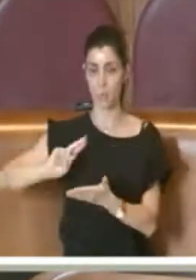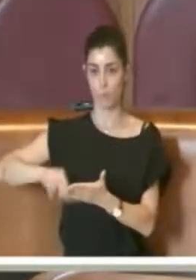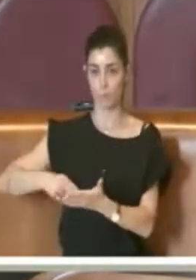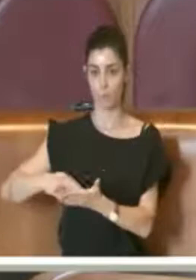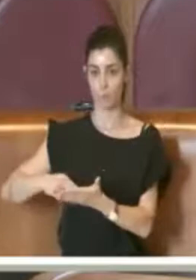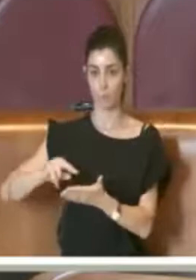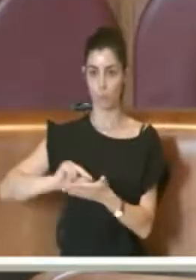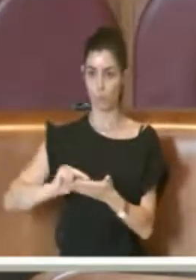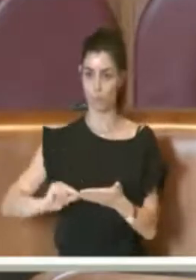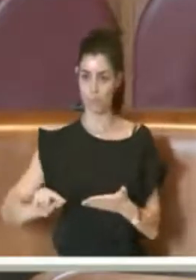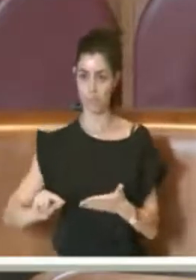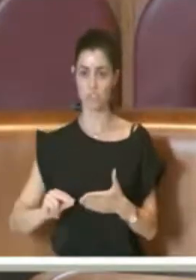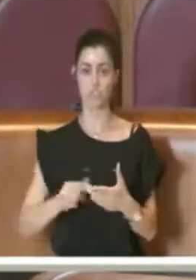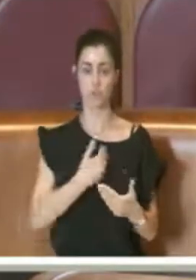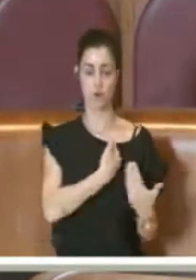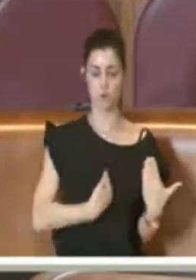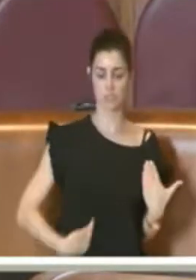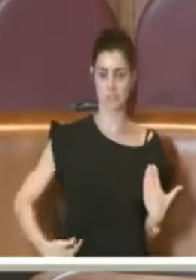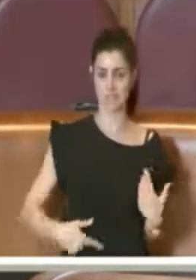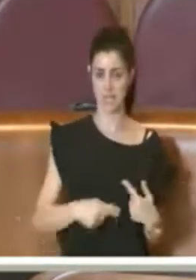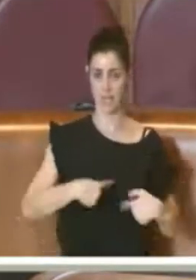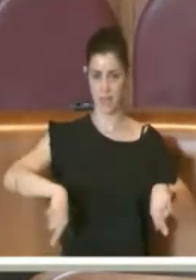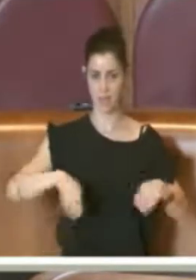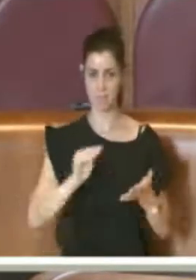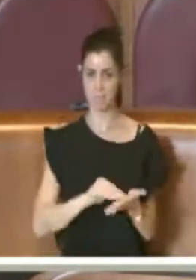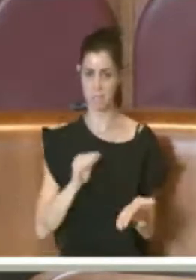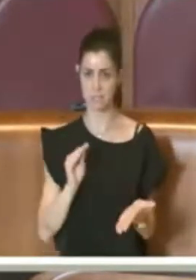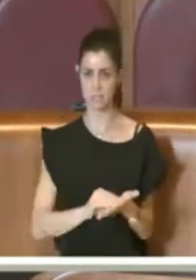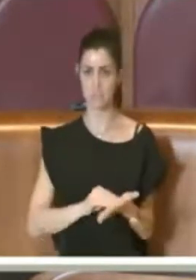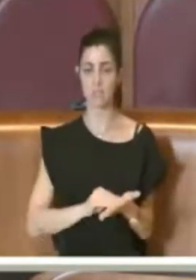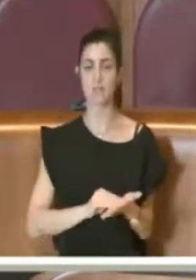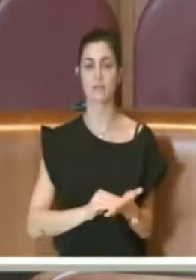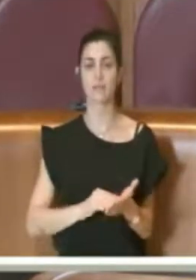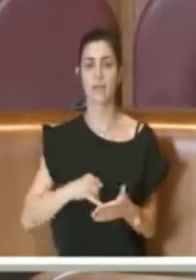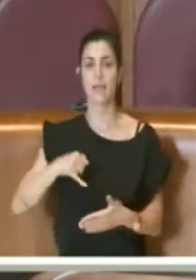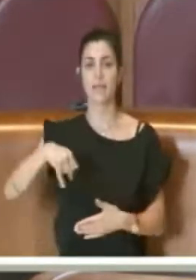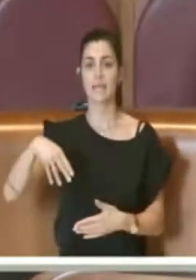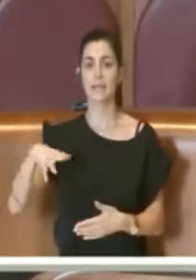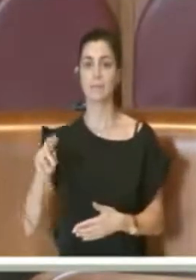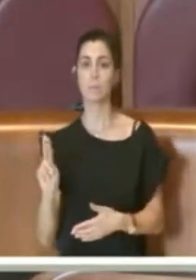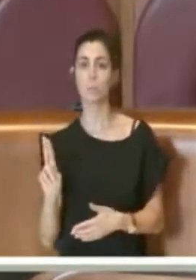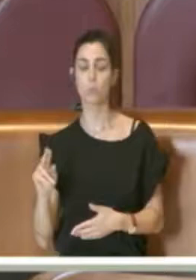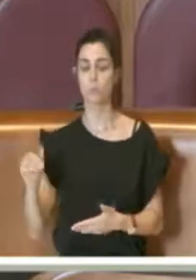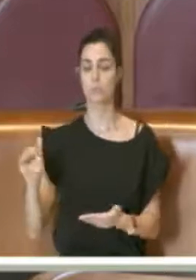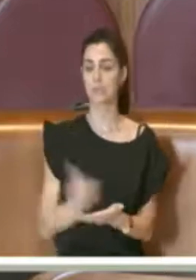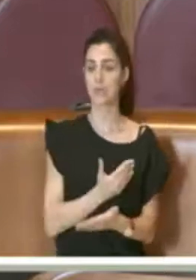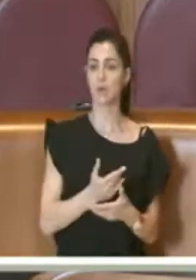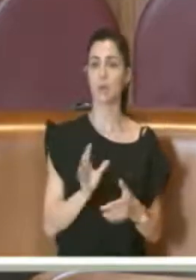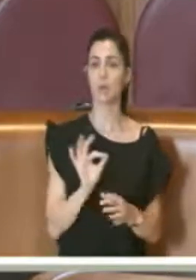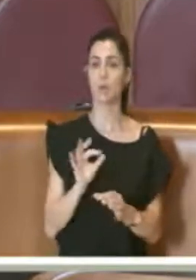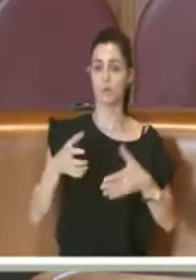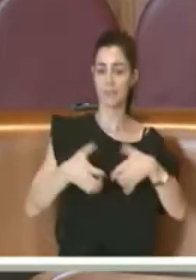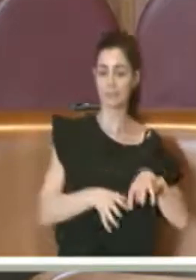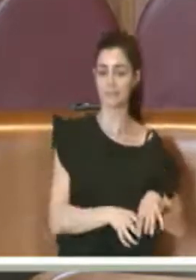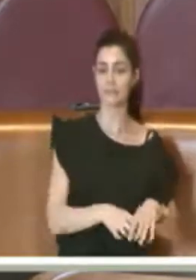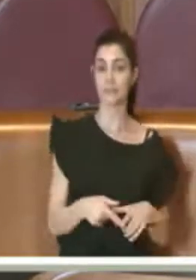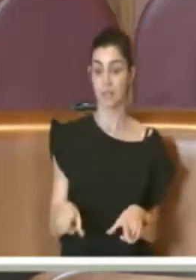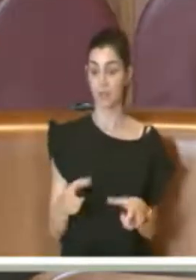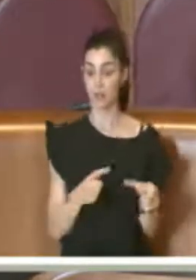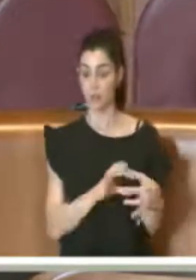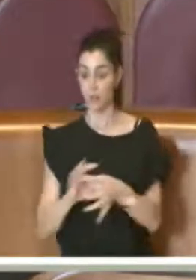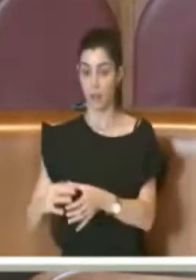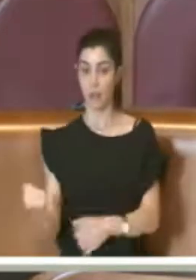anche i consiglieri presenti sul fatto che lo scomputo dell'IMU, almeno per quanto riguarda le casse comunali, sarebbe un